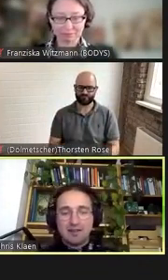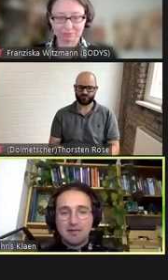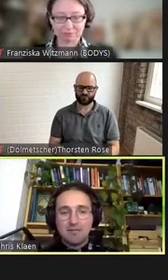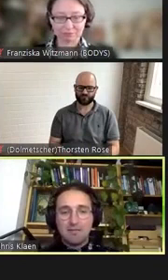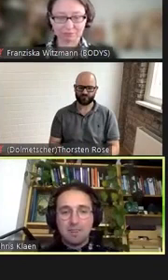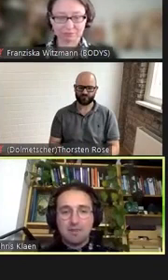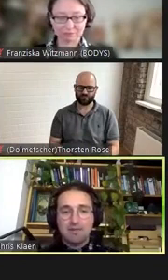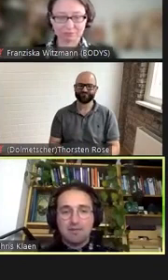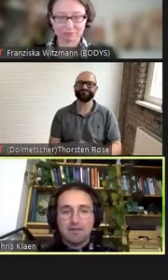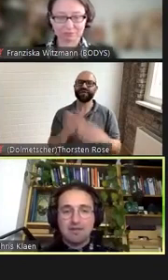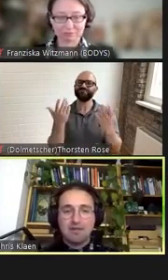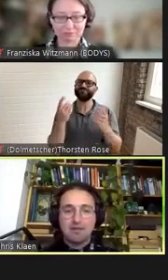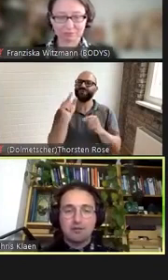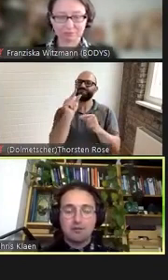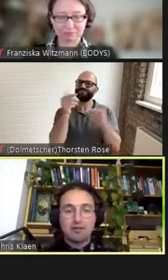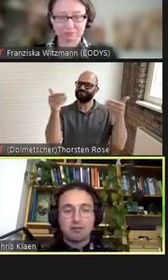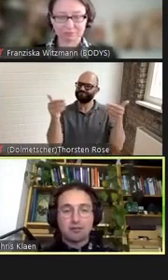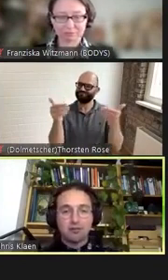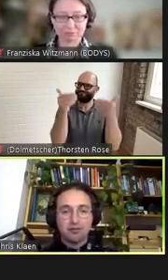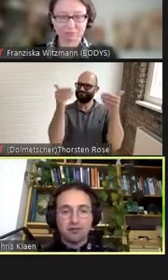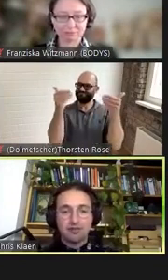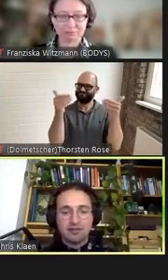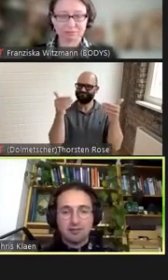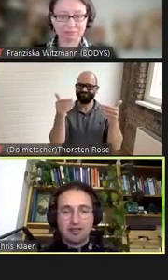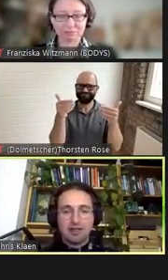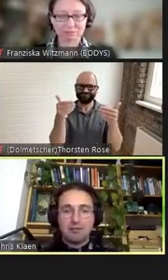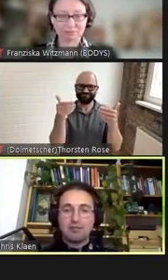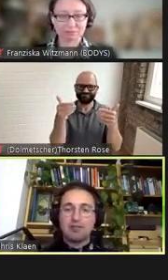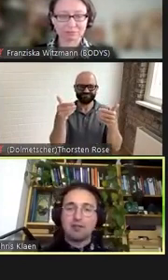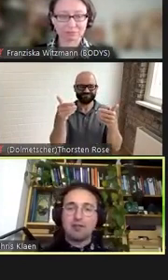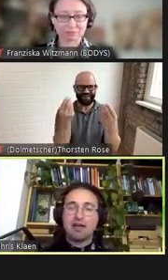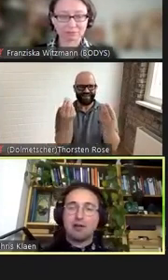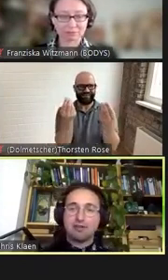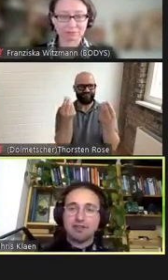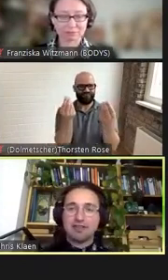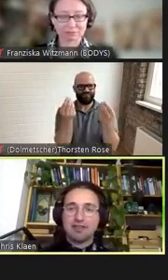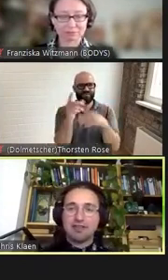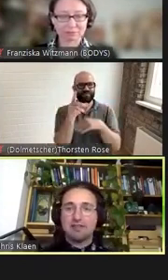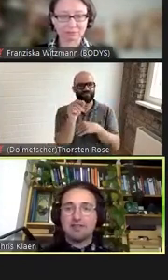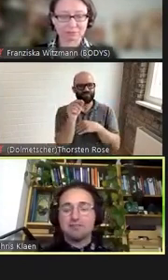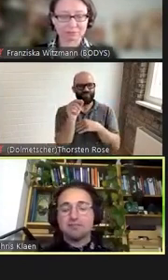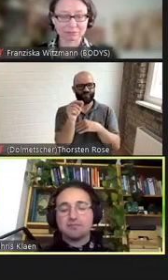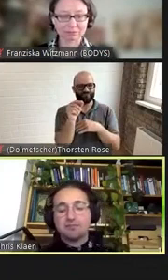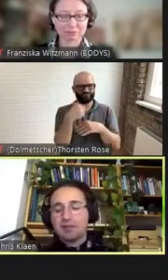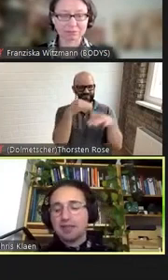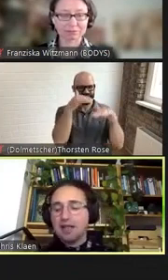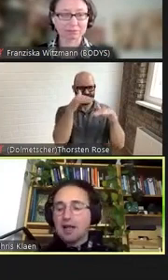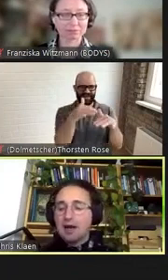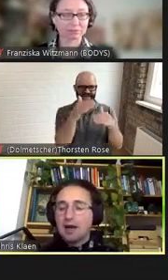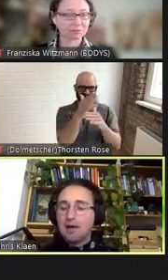wir Unterdrückungssysteme haben die Leute ausgrenzen